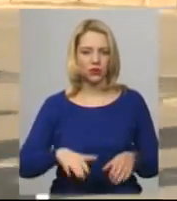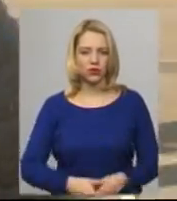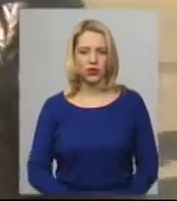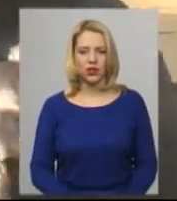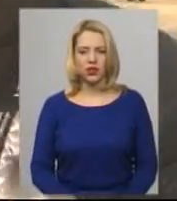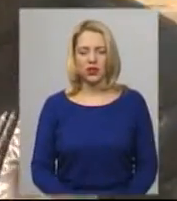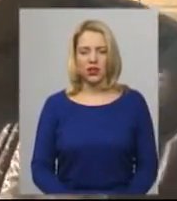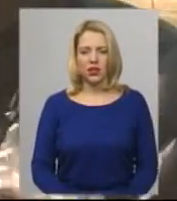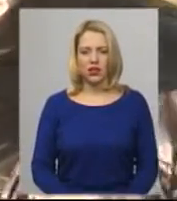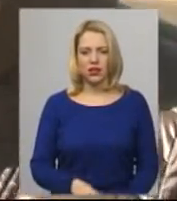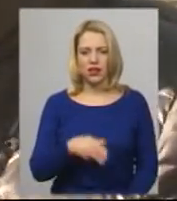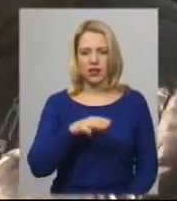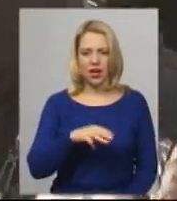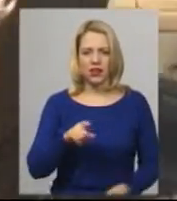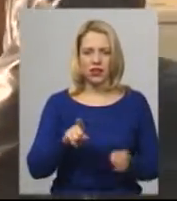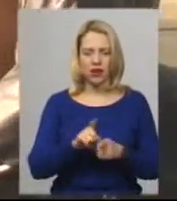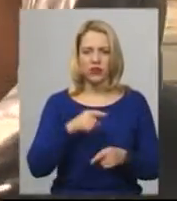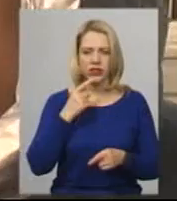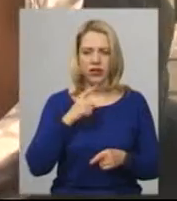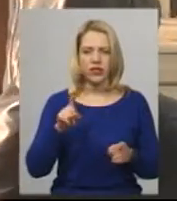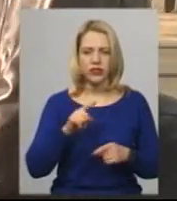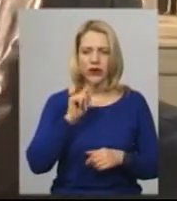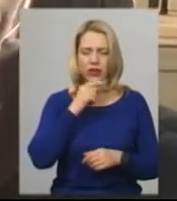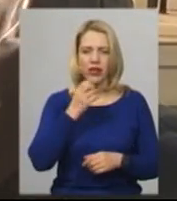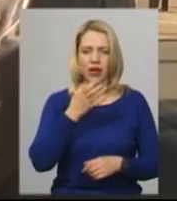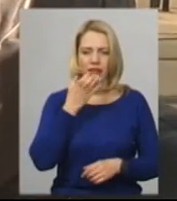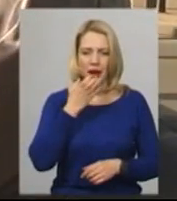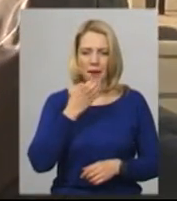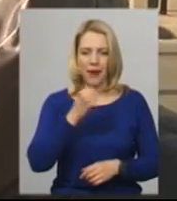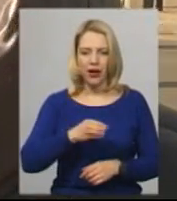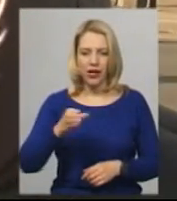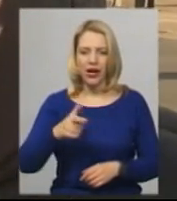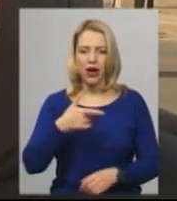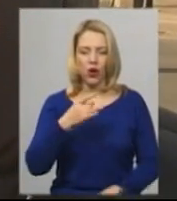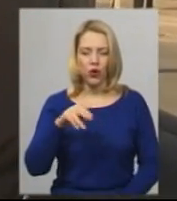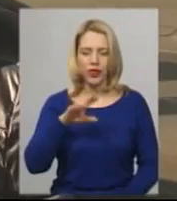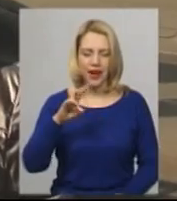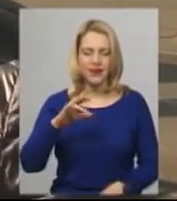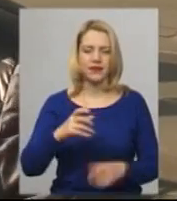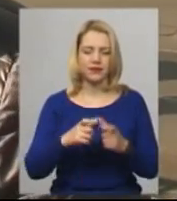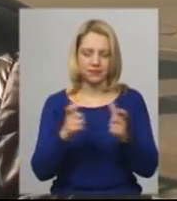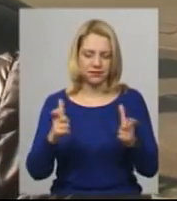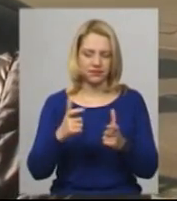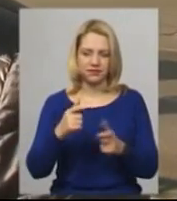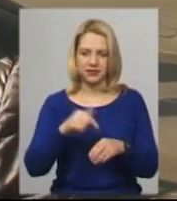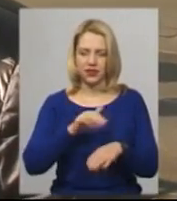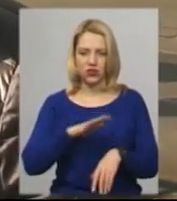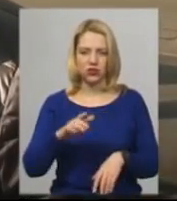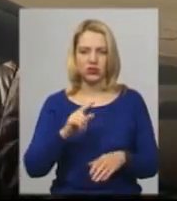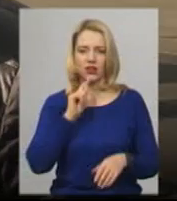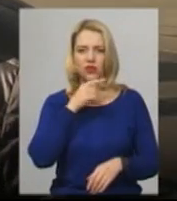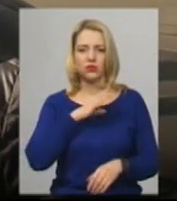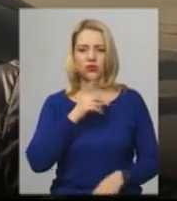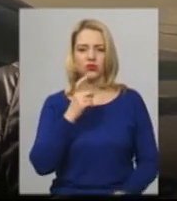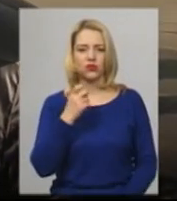Тетяна Койляк з Хмельницького теж каже, що економія на теплі у платіжці за грудень була невідчутною. Економія 112 гривень